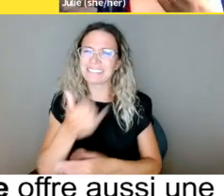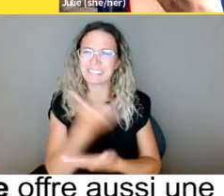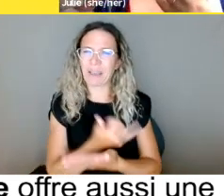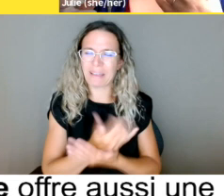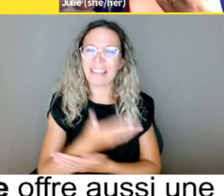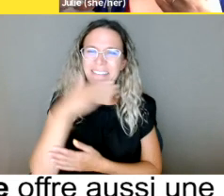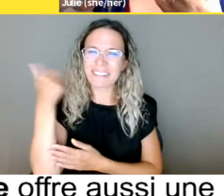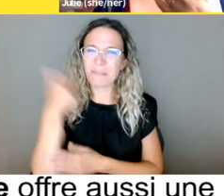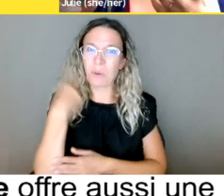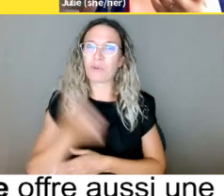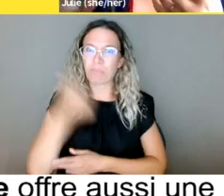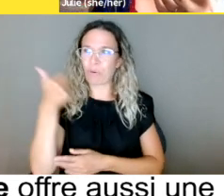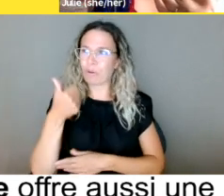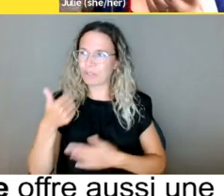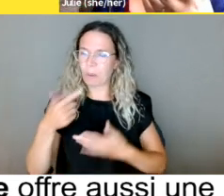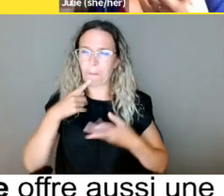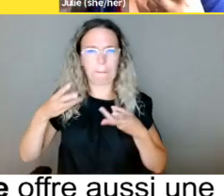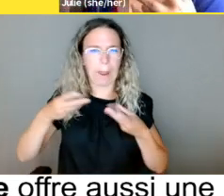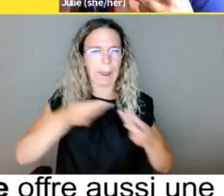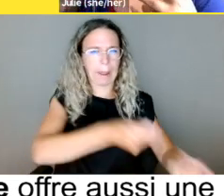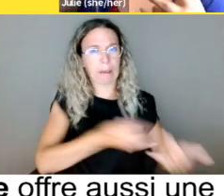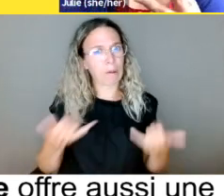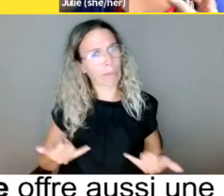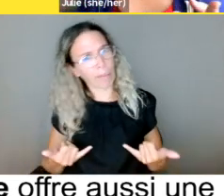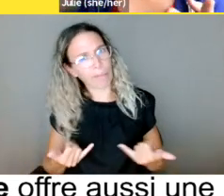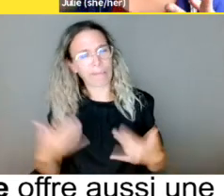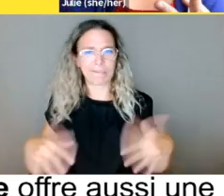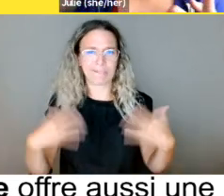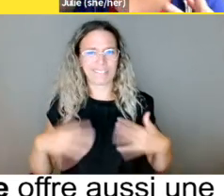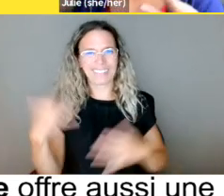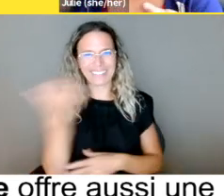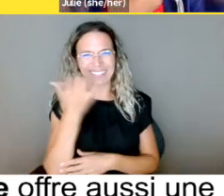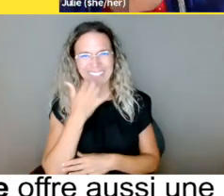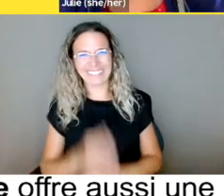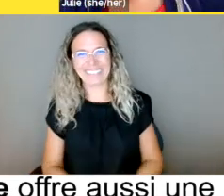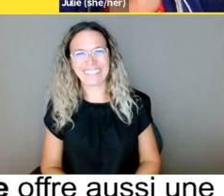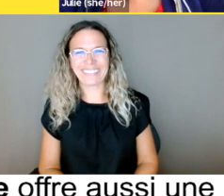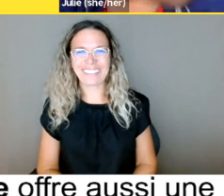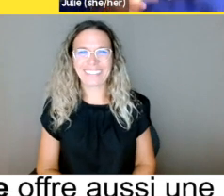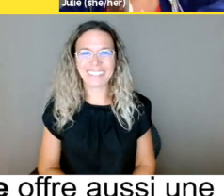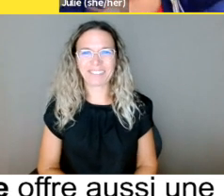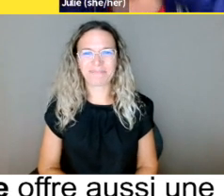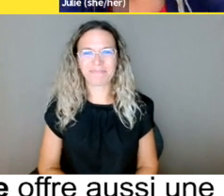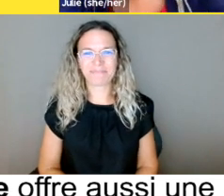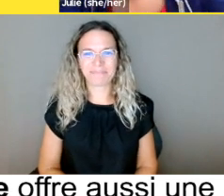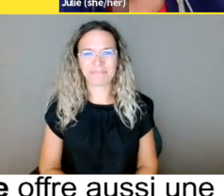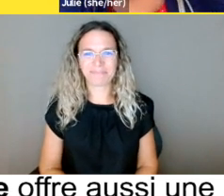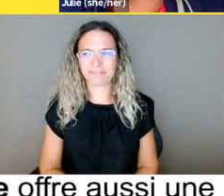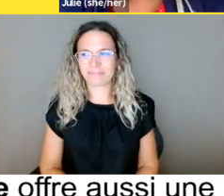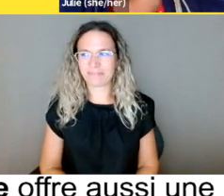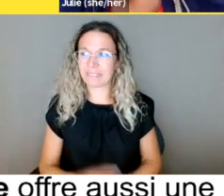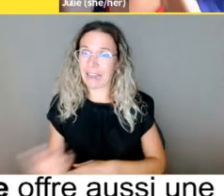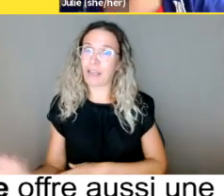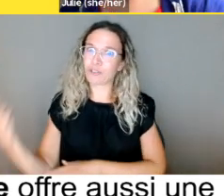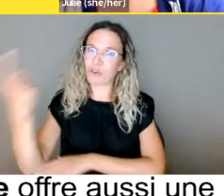écoute-donc, j'ai de la misère cet après-midi. La prochaine fois, venez les mardis à 10h le matin, ça a l'air que je suis